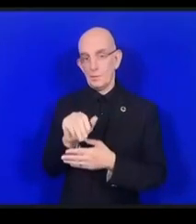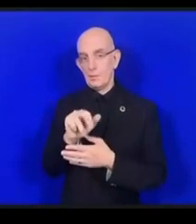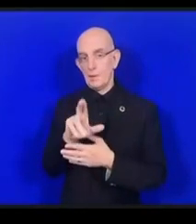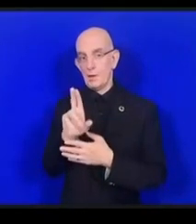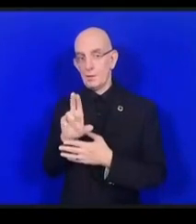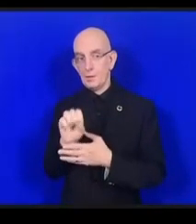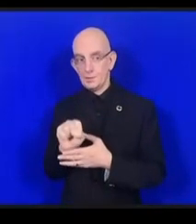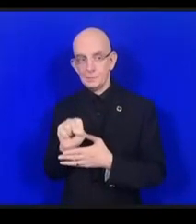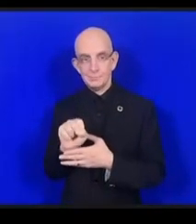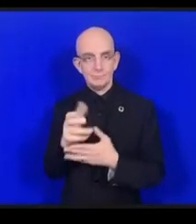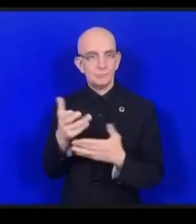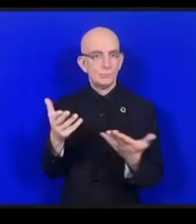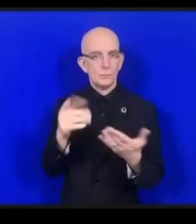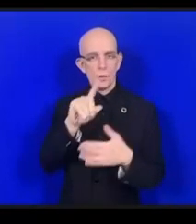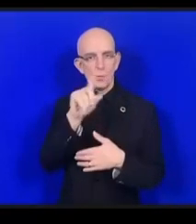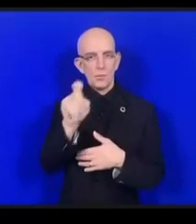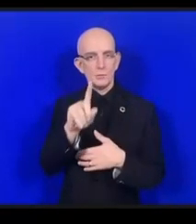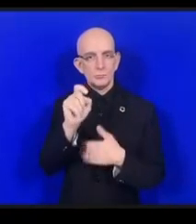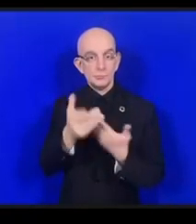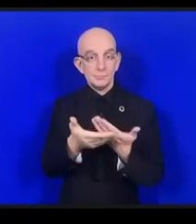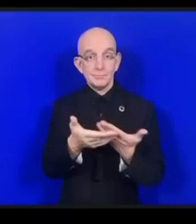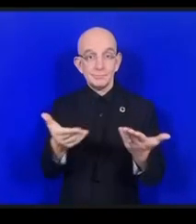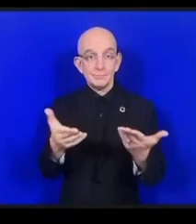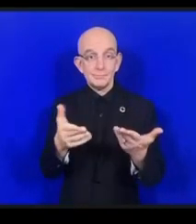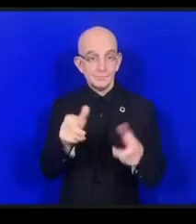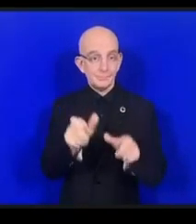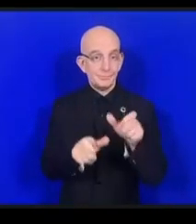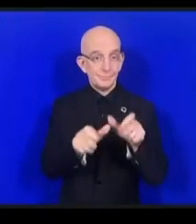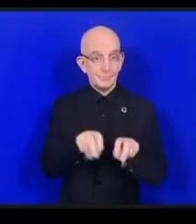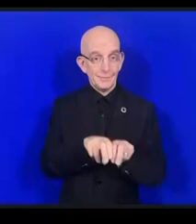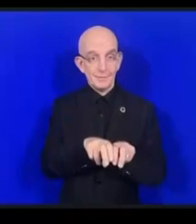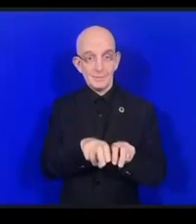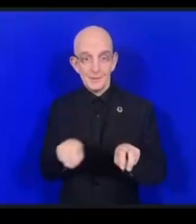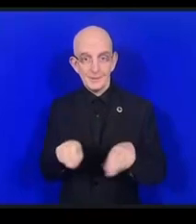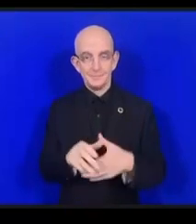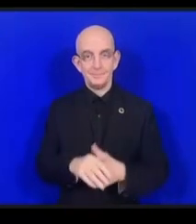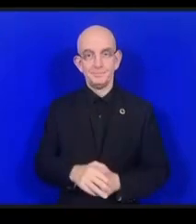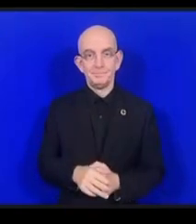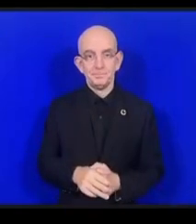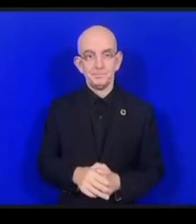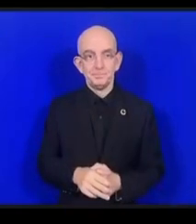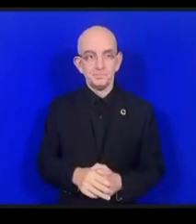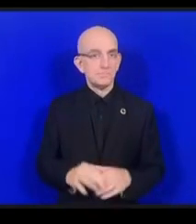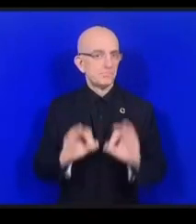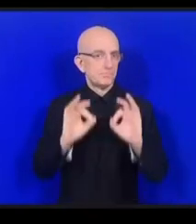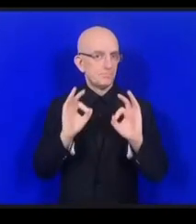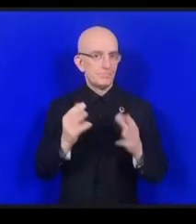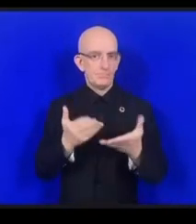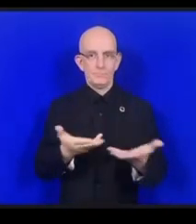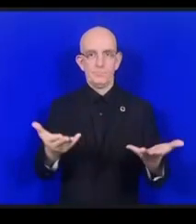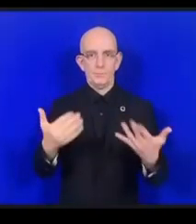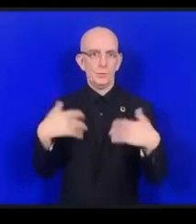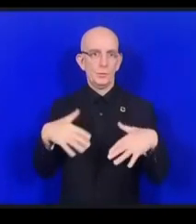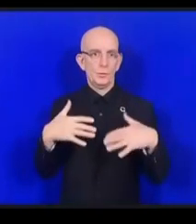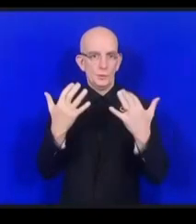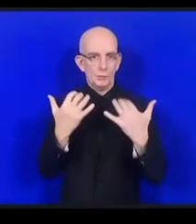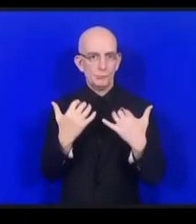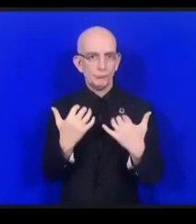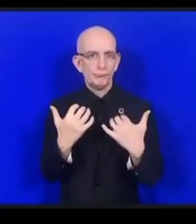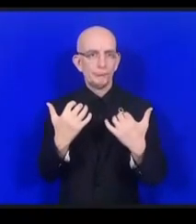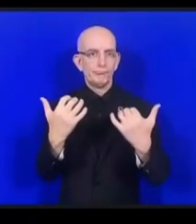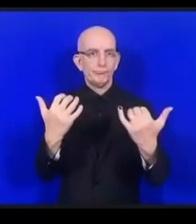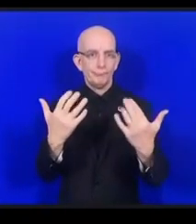Effectivement, nous sommes dans une grande salle et c'est la raison pour laquelle je vous encourage à vous rapprocher de la scène pour que le dialogue soit peut-être plus